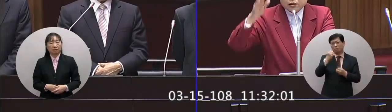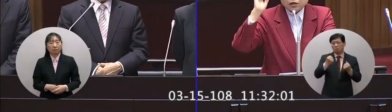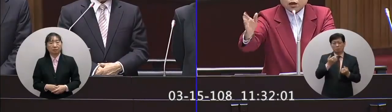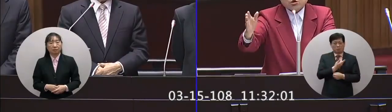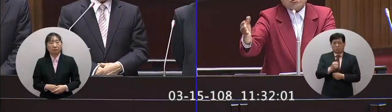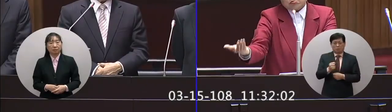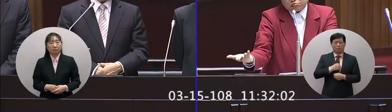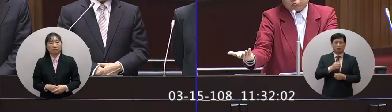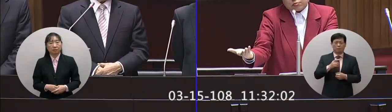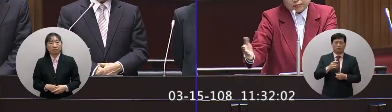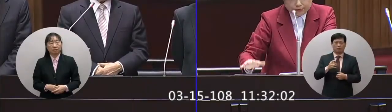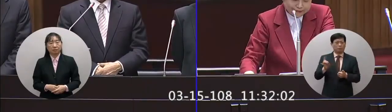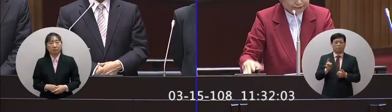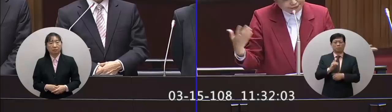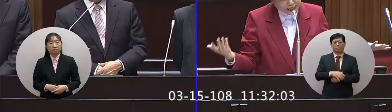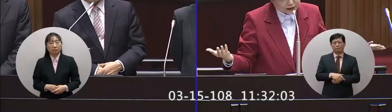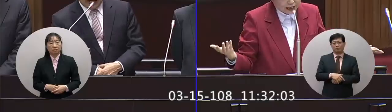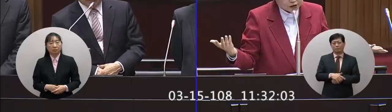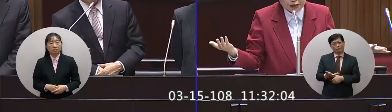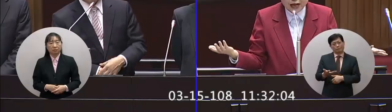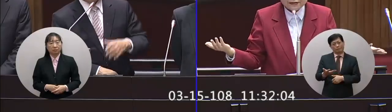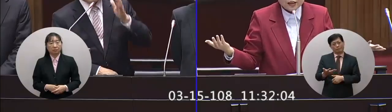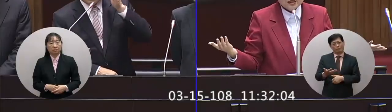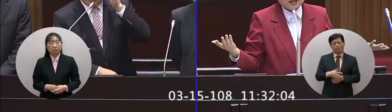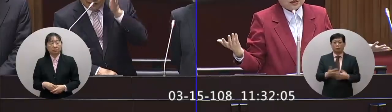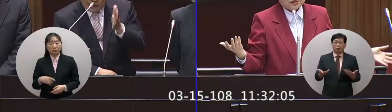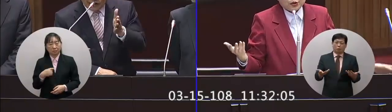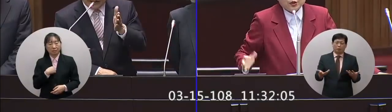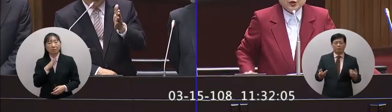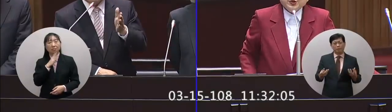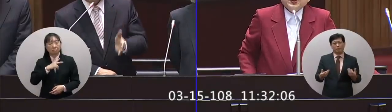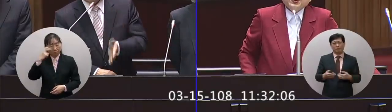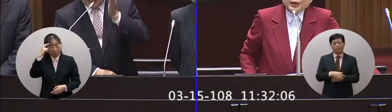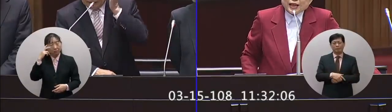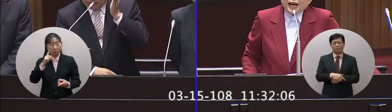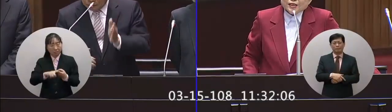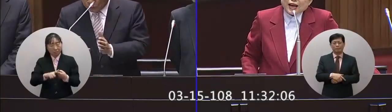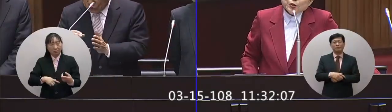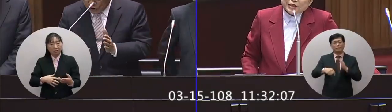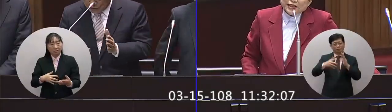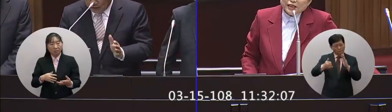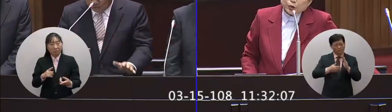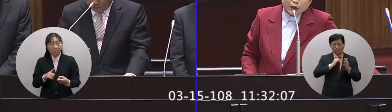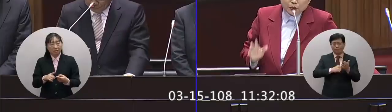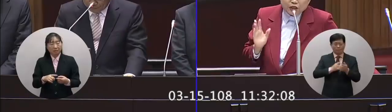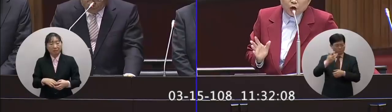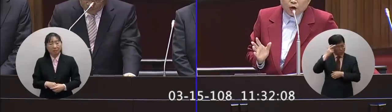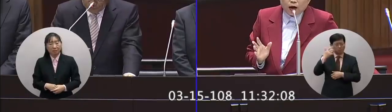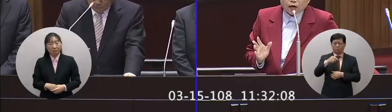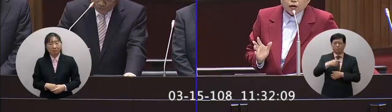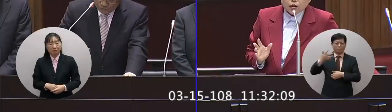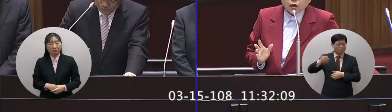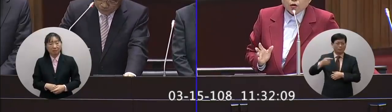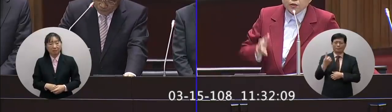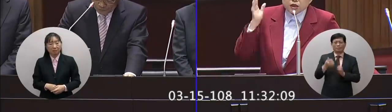駕零容忍教授這樣子兩手一攤態我是很堅定的但態度的堅定絕對不是